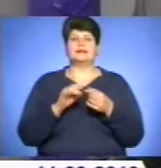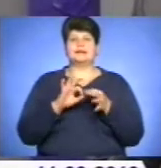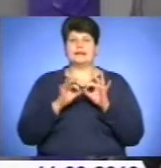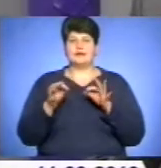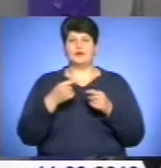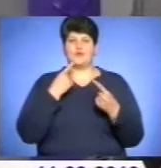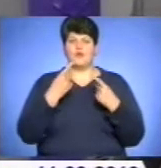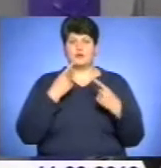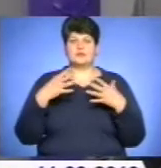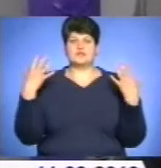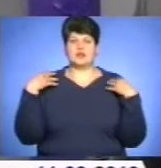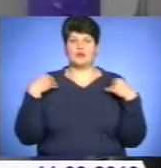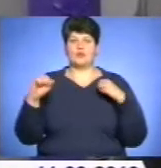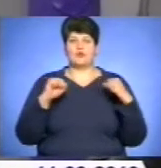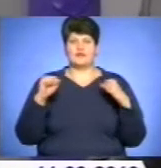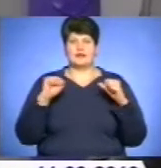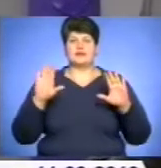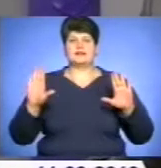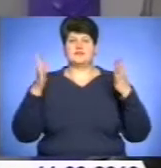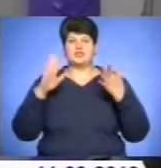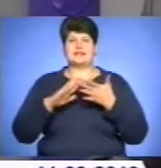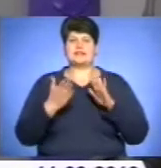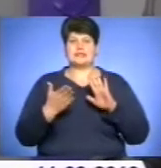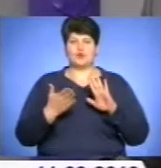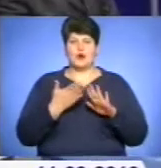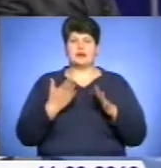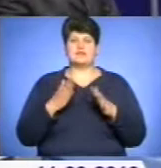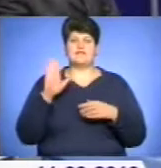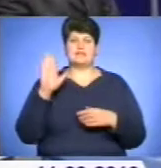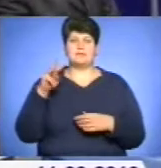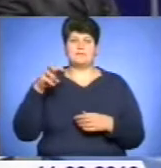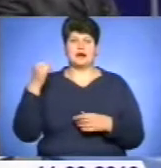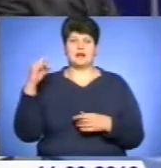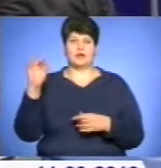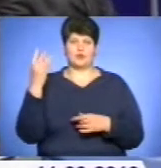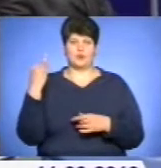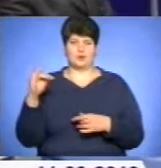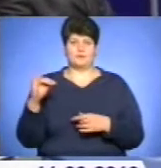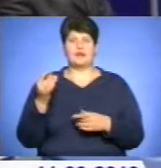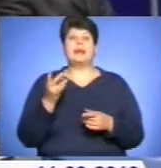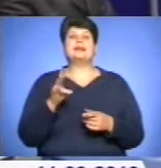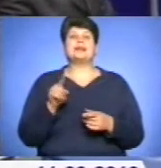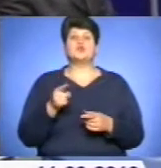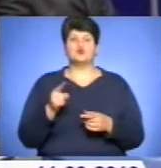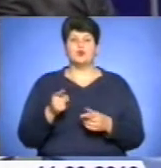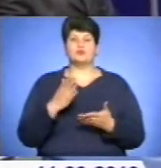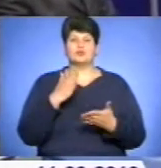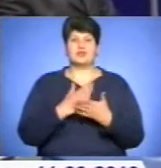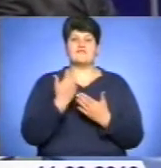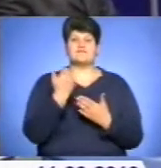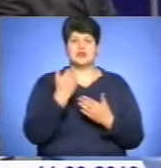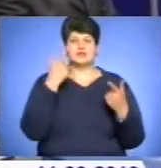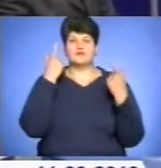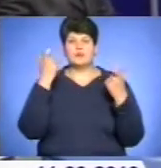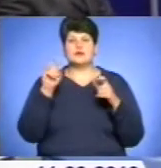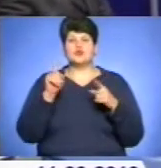надзвичайних ситуацій Тернопільської обласної державної адміністрації Василем Майкою. Отже, на чому ґрунтується ваша інформація про те, що